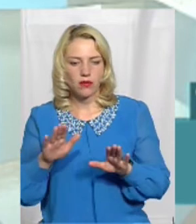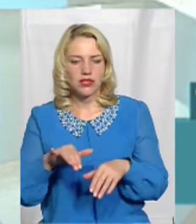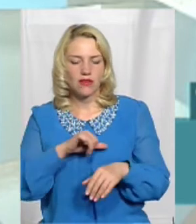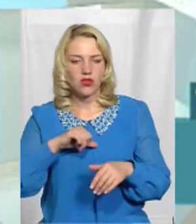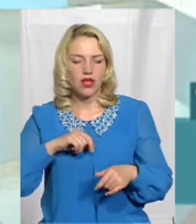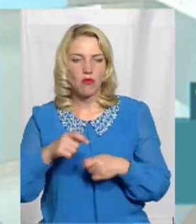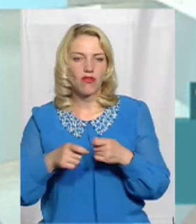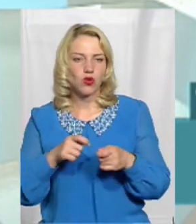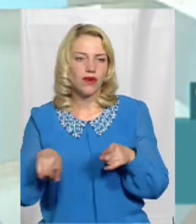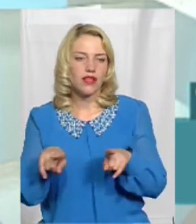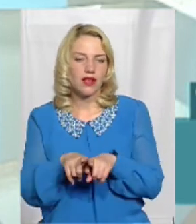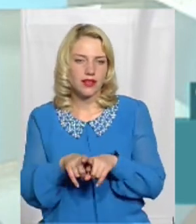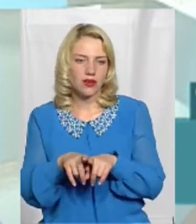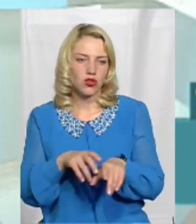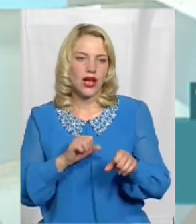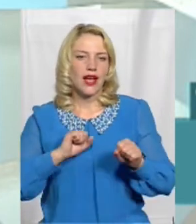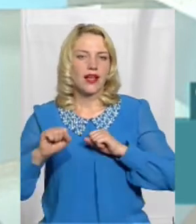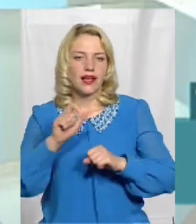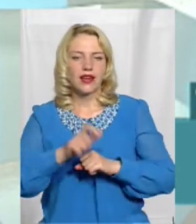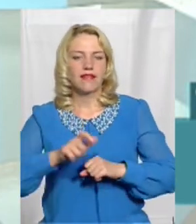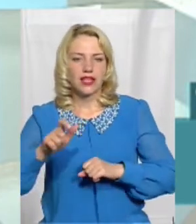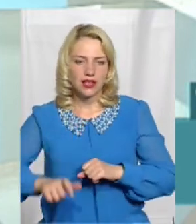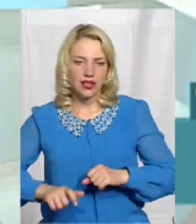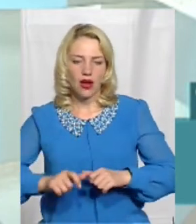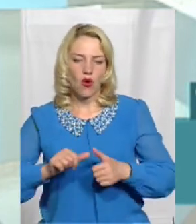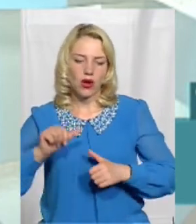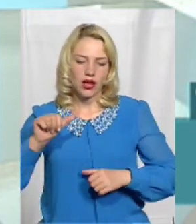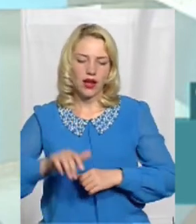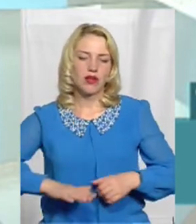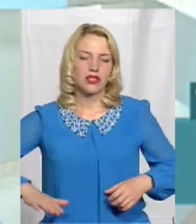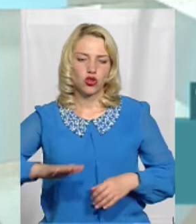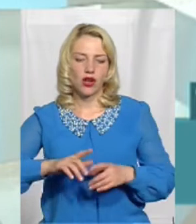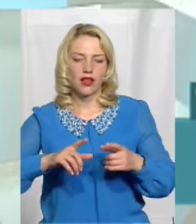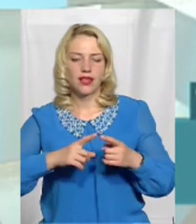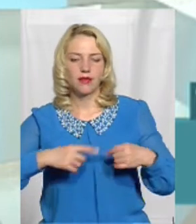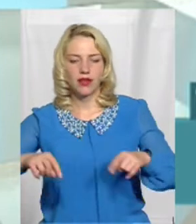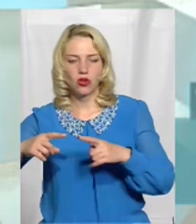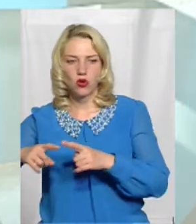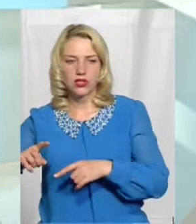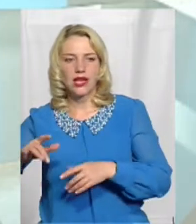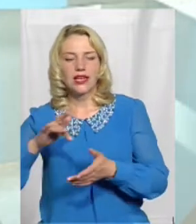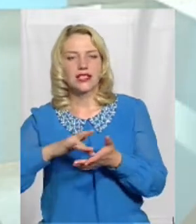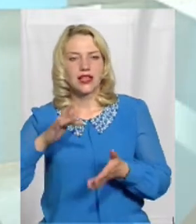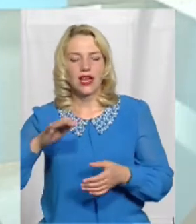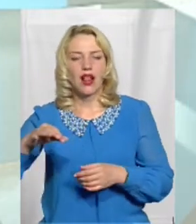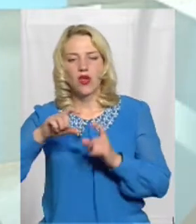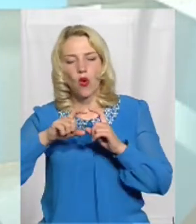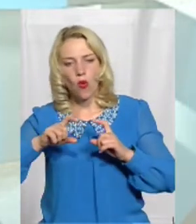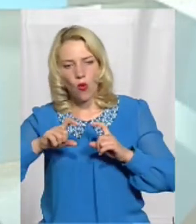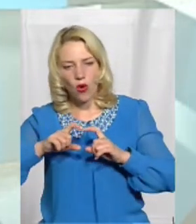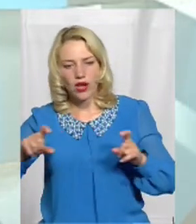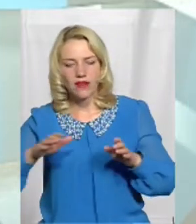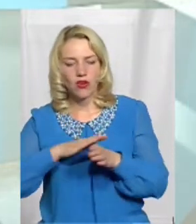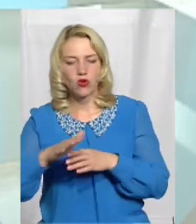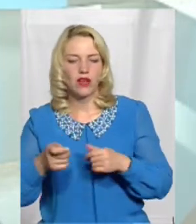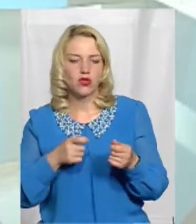самоврядування, а також керівники окремих територіальних підрозділів центральних органів виконавчої влади Це, наприклад,